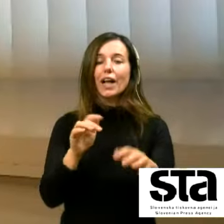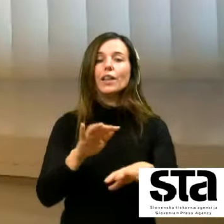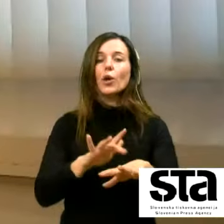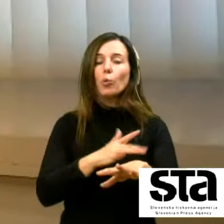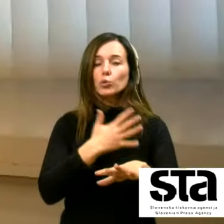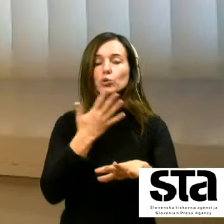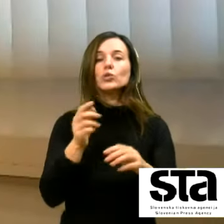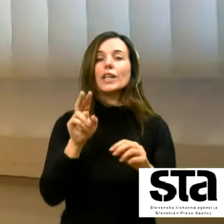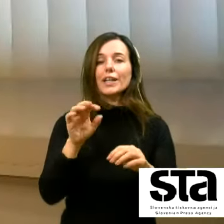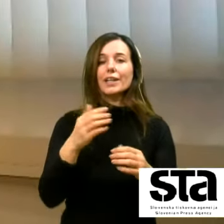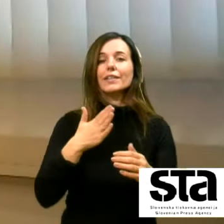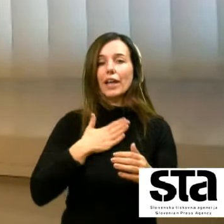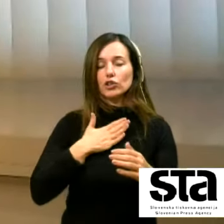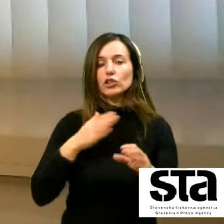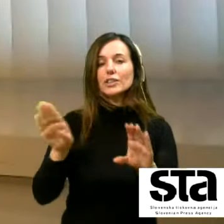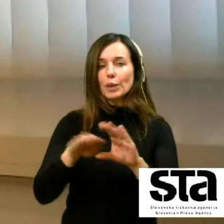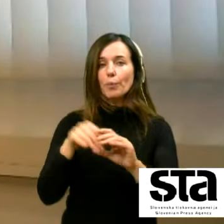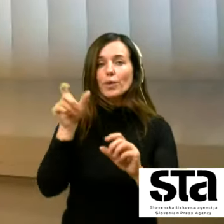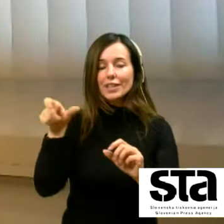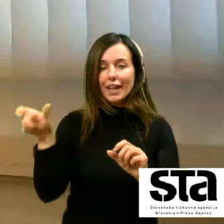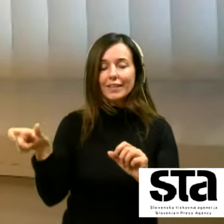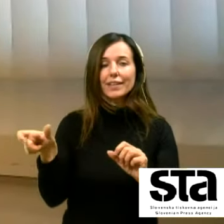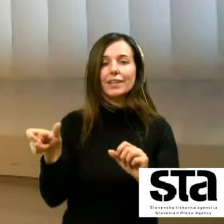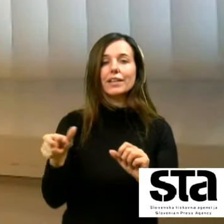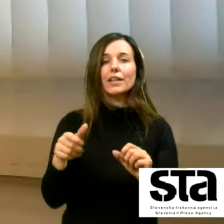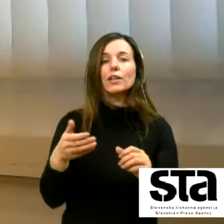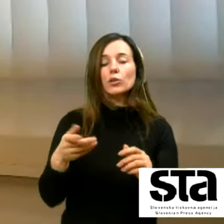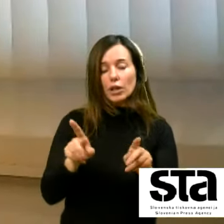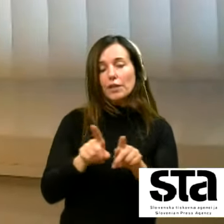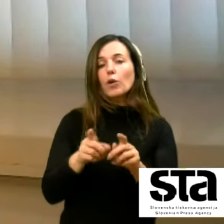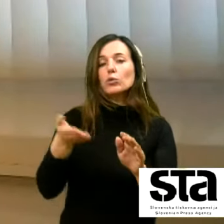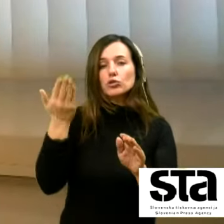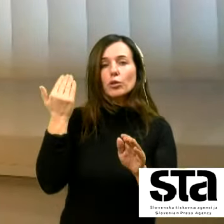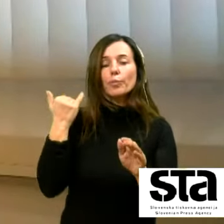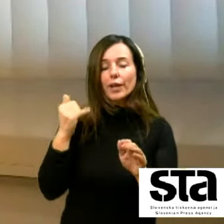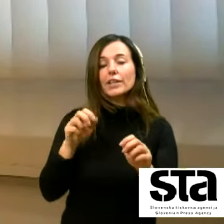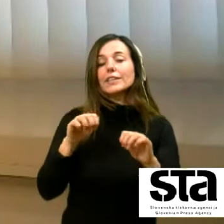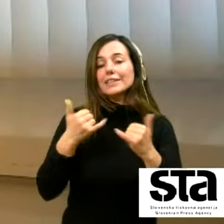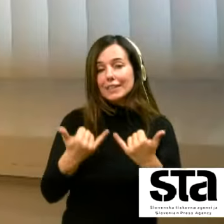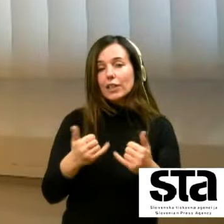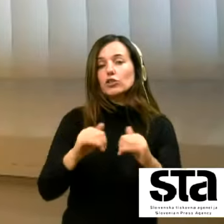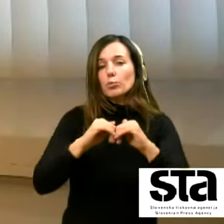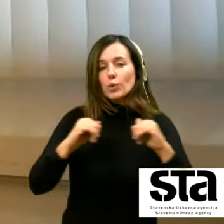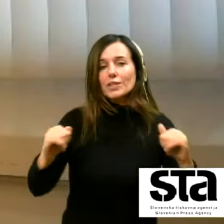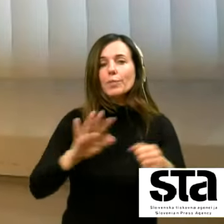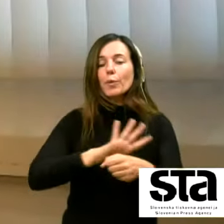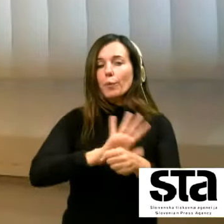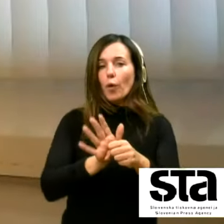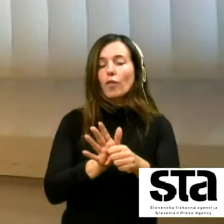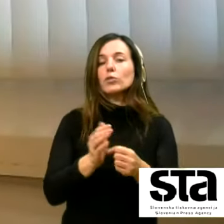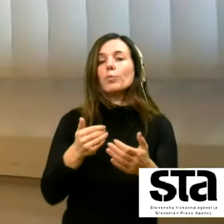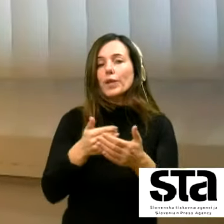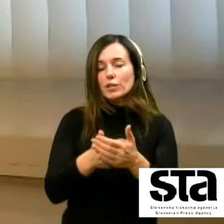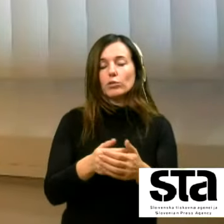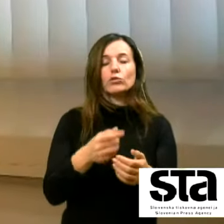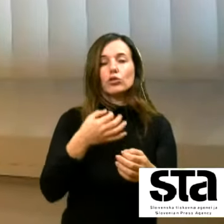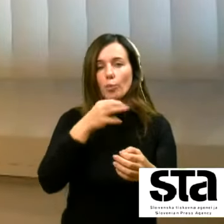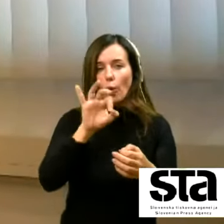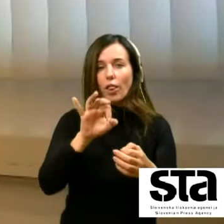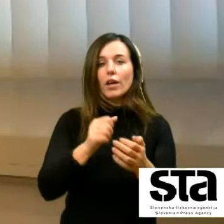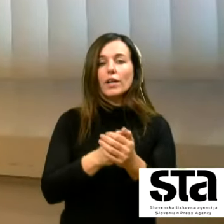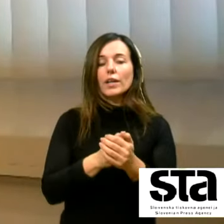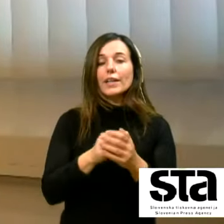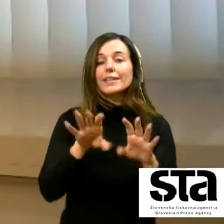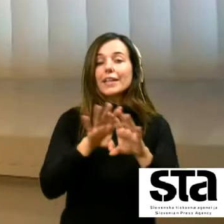naših zaposlenih je tako kot bi že prejšel izlasti v tej fazi covid-el zelo prisoteno in naredili bomo vse da